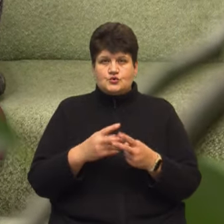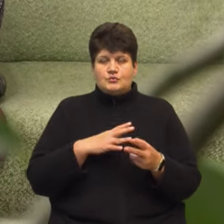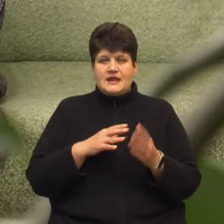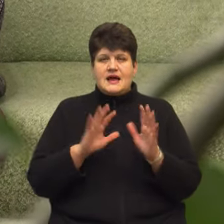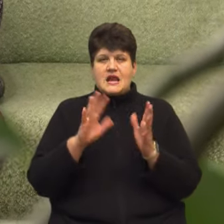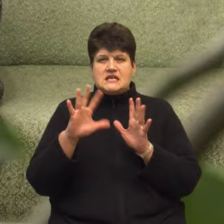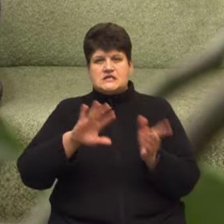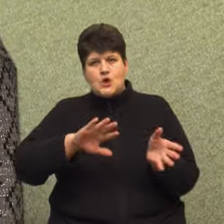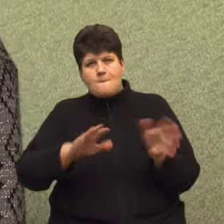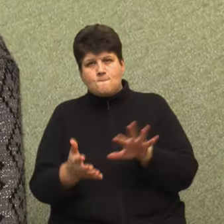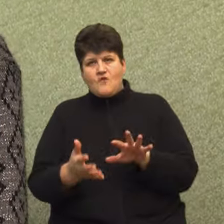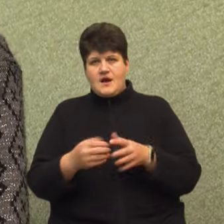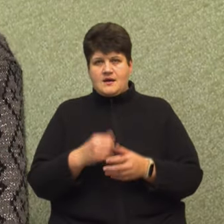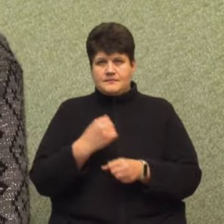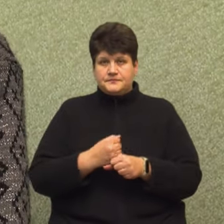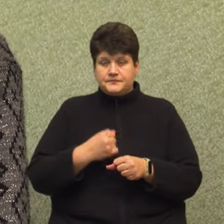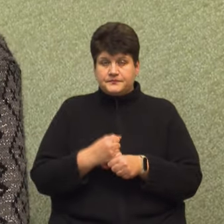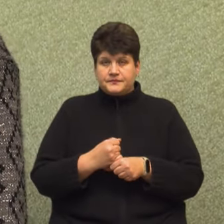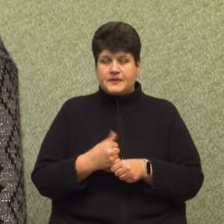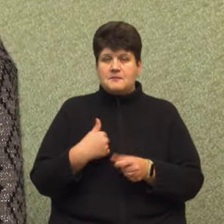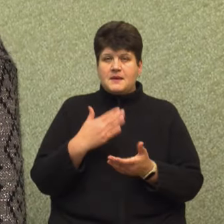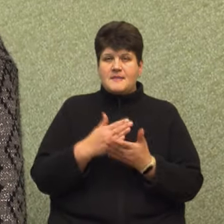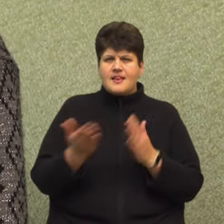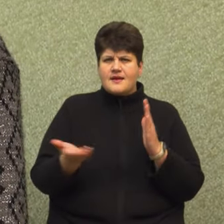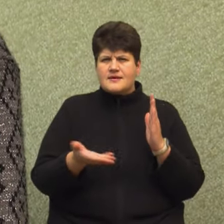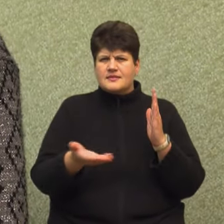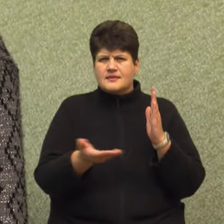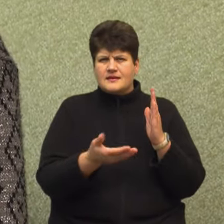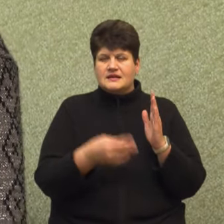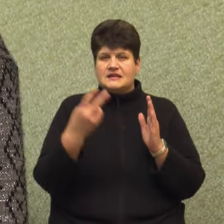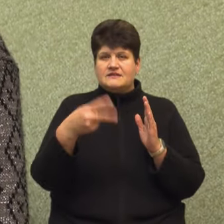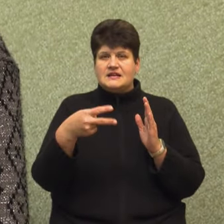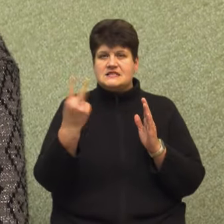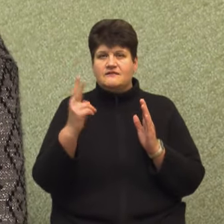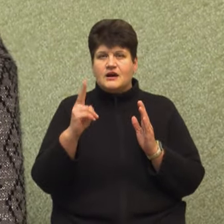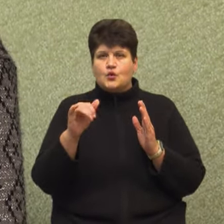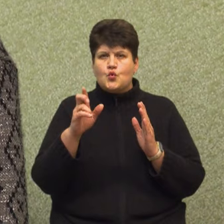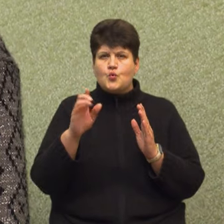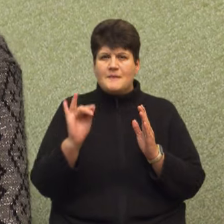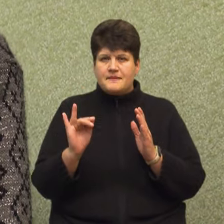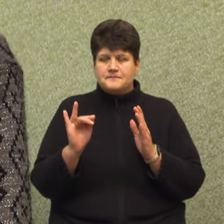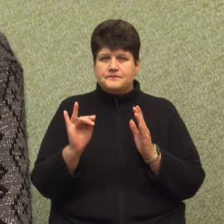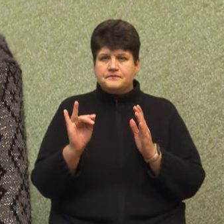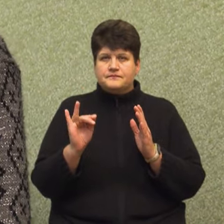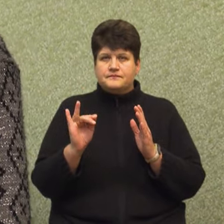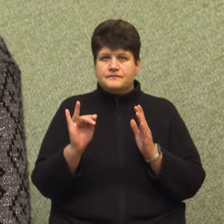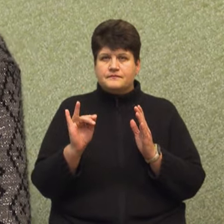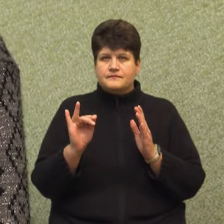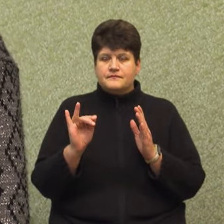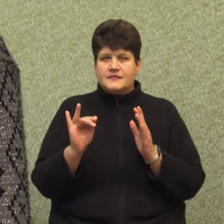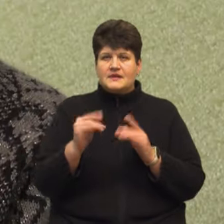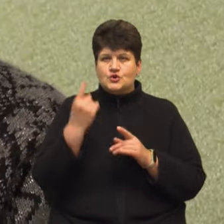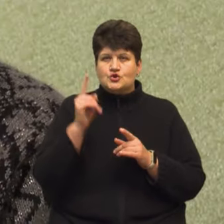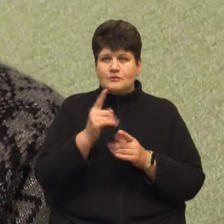розповідає Ганна. Мали ми нарізати, дай ці два куби влітять на пайку хліба,